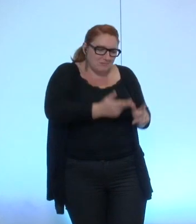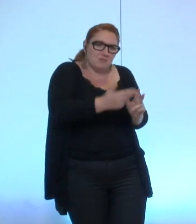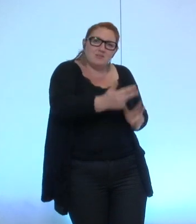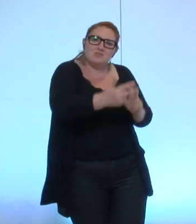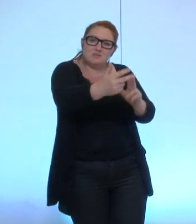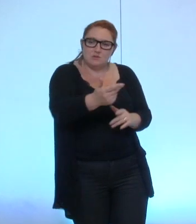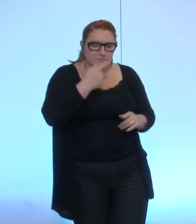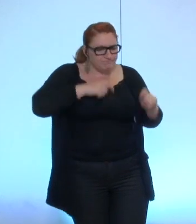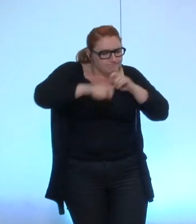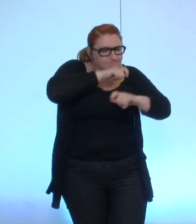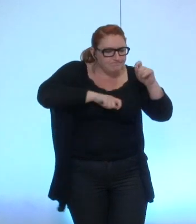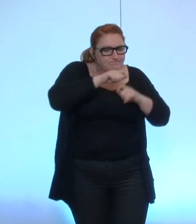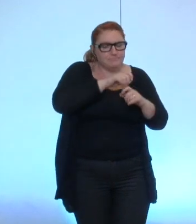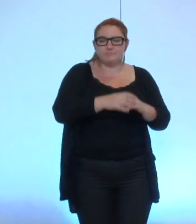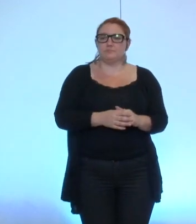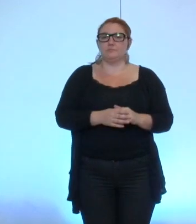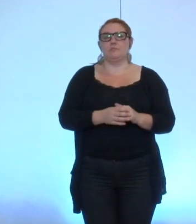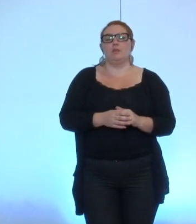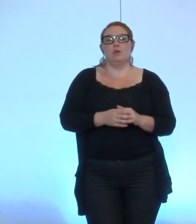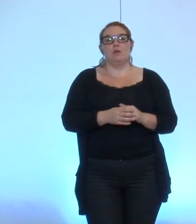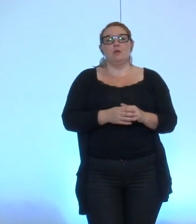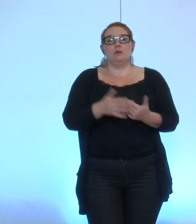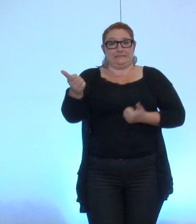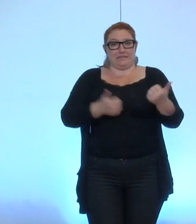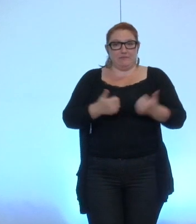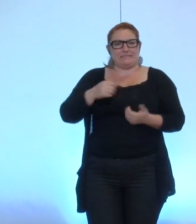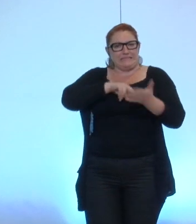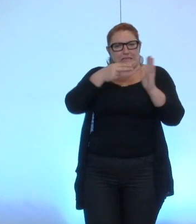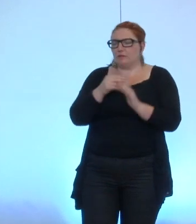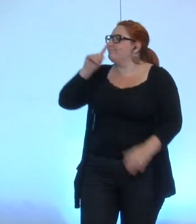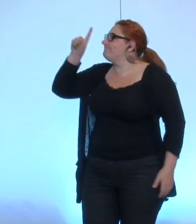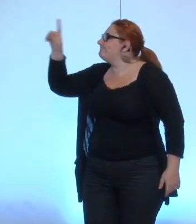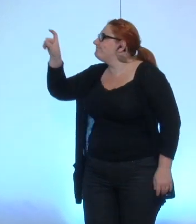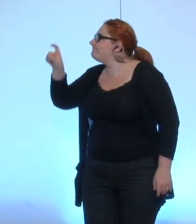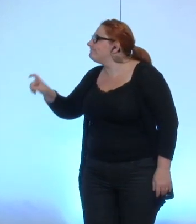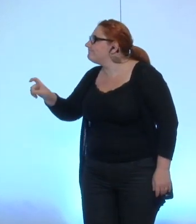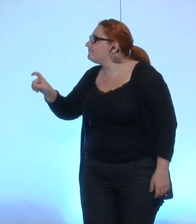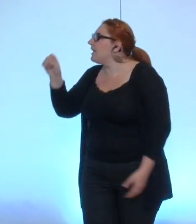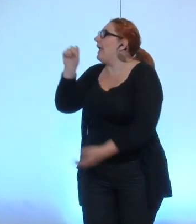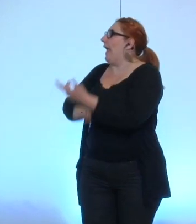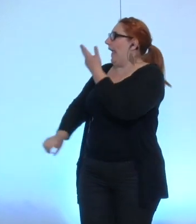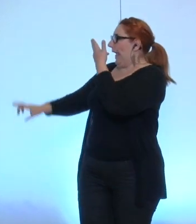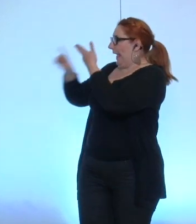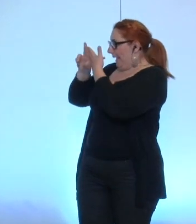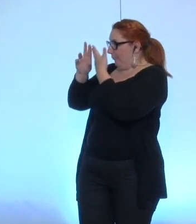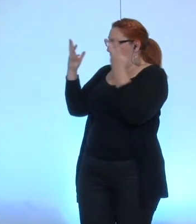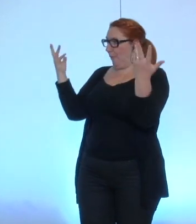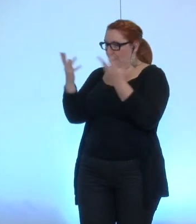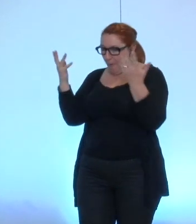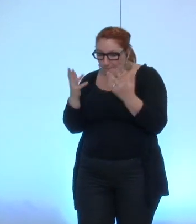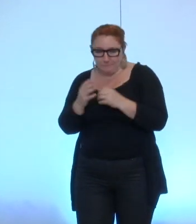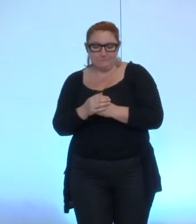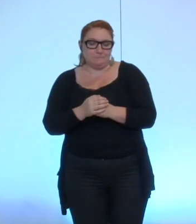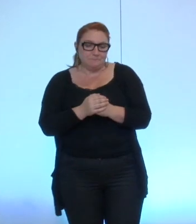nous avons eu une consultation auprès des services où la réponse qui nous a été donnée était que au